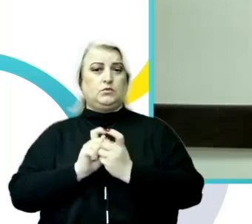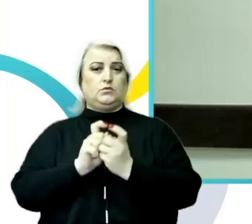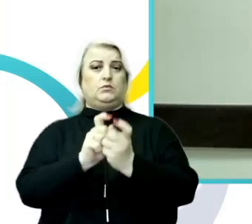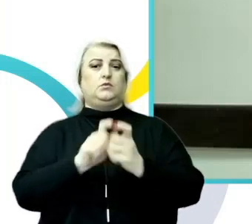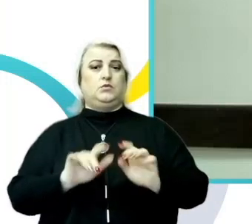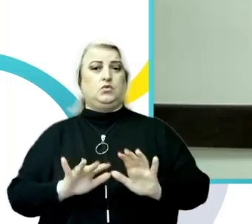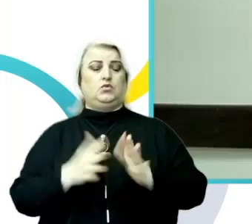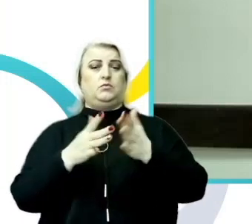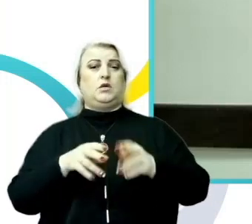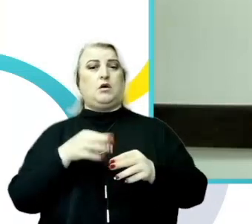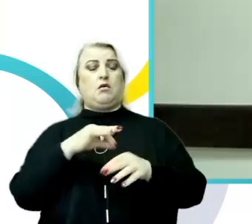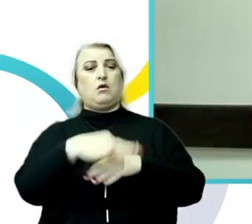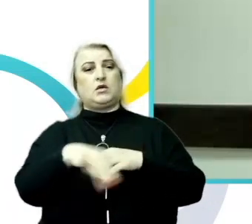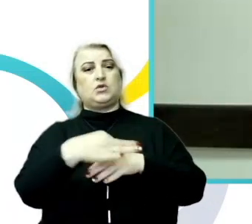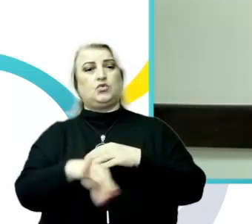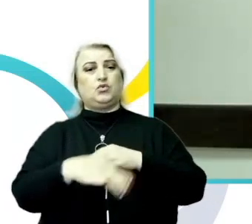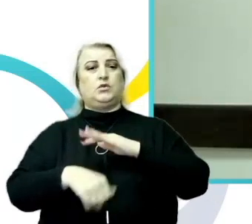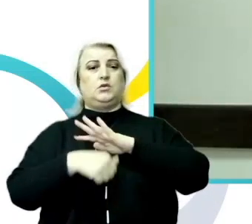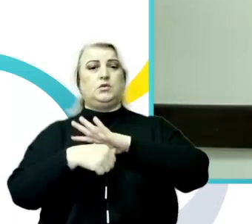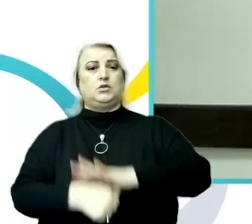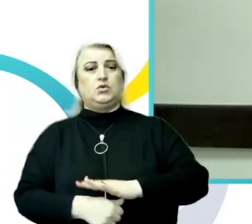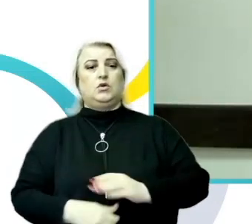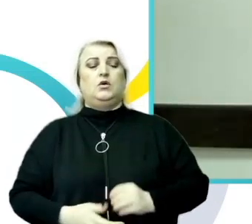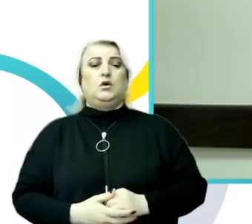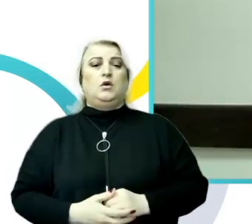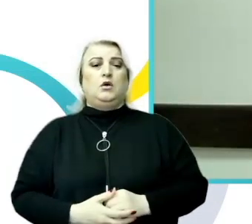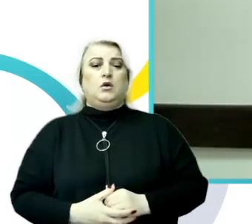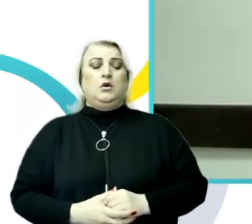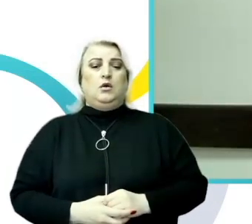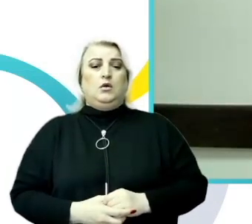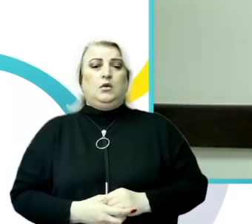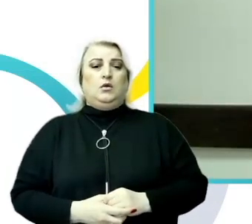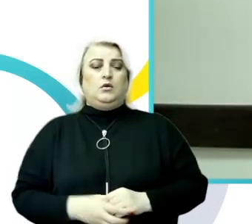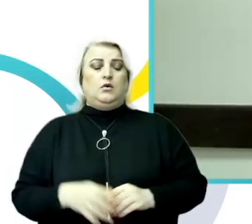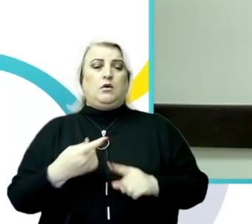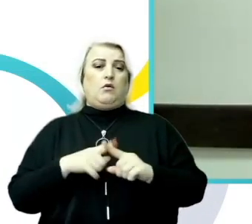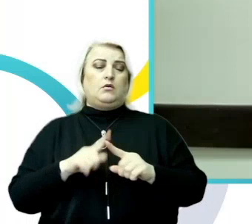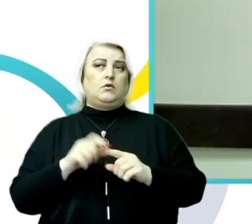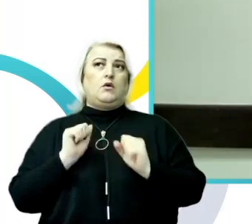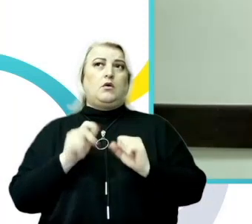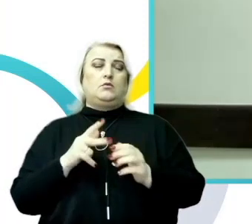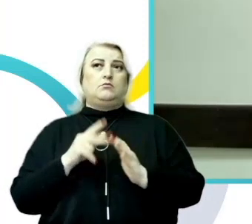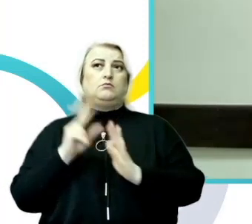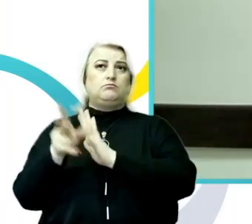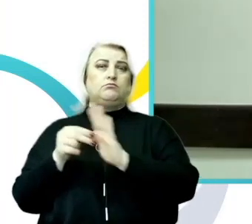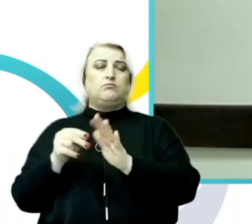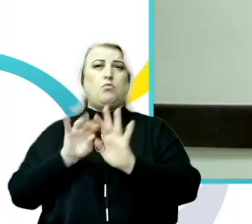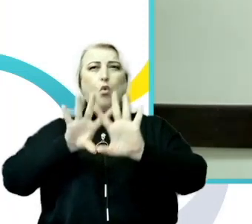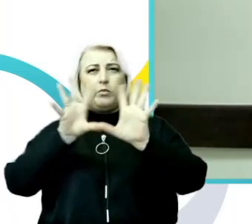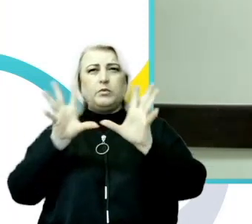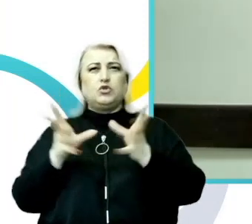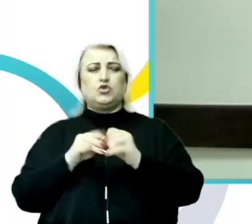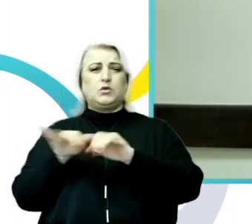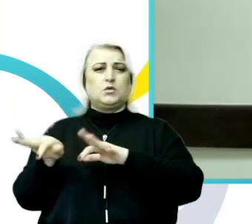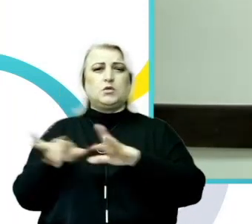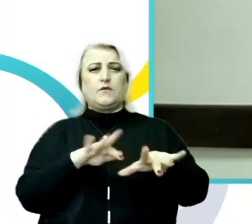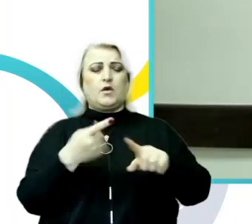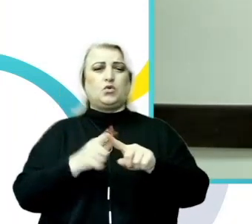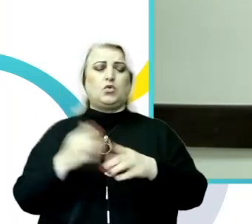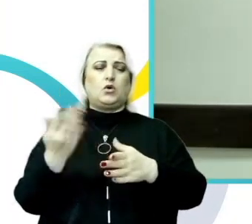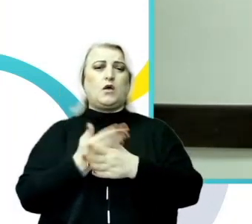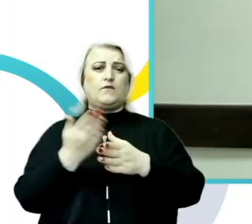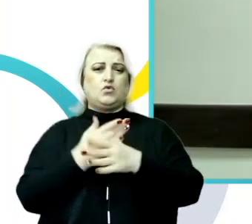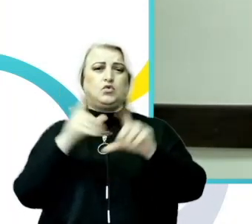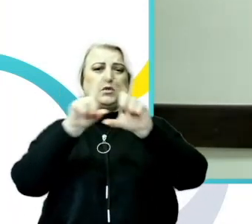sexuale. Această metodologie de fapt reprezintă un model complex de intervenții care ajută instituțiile de toate